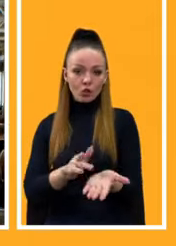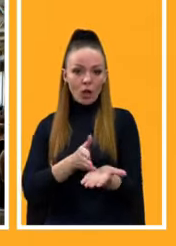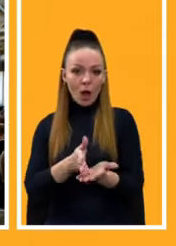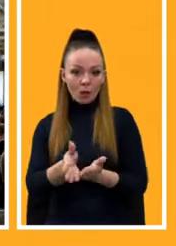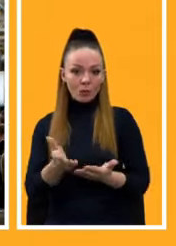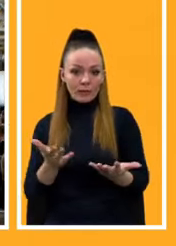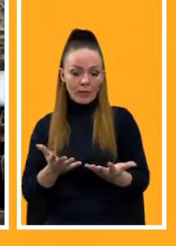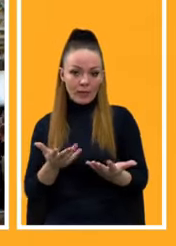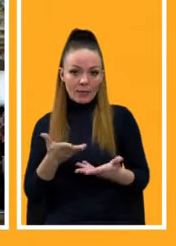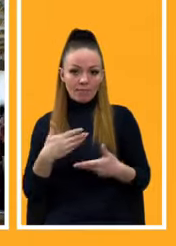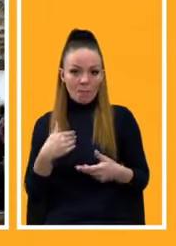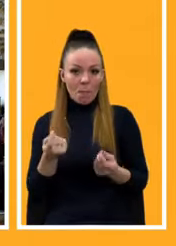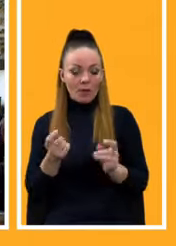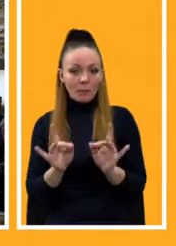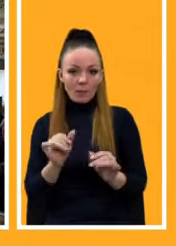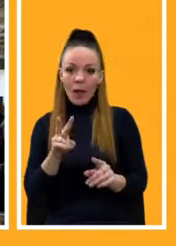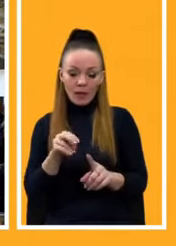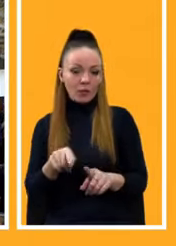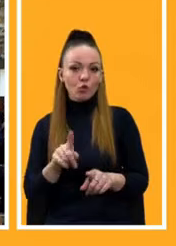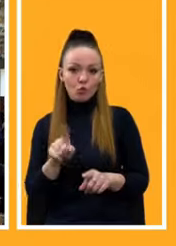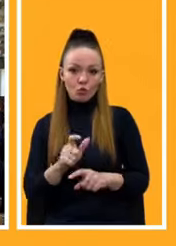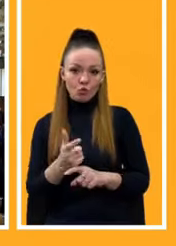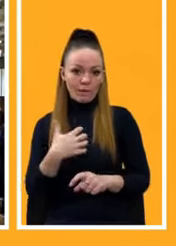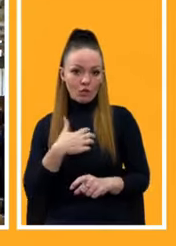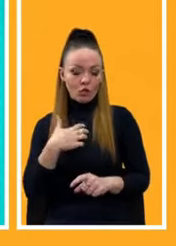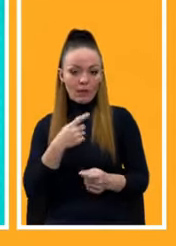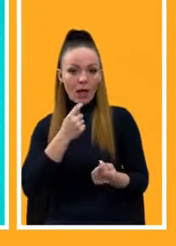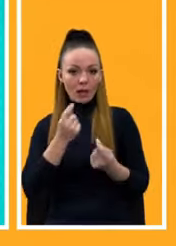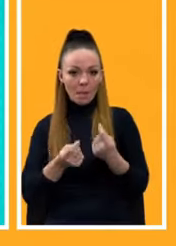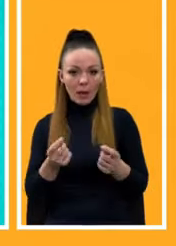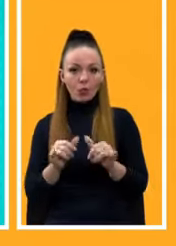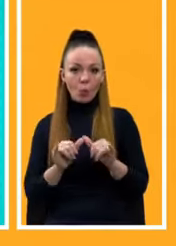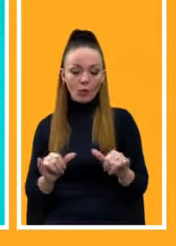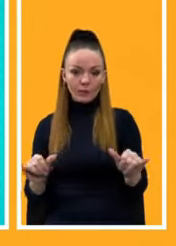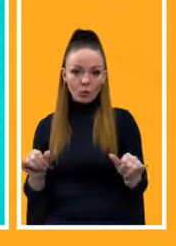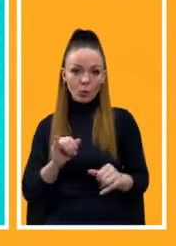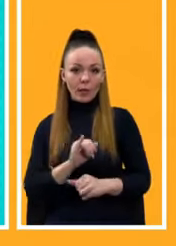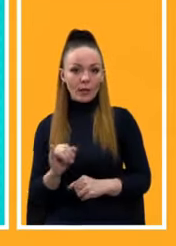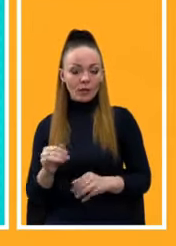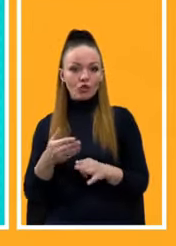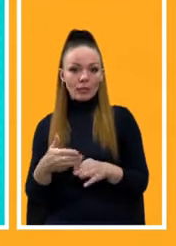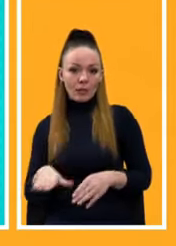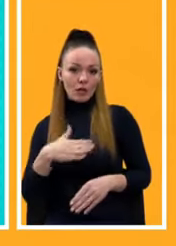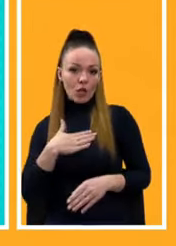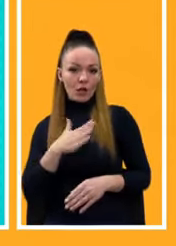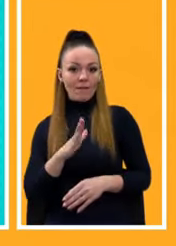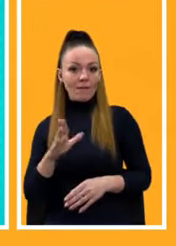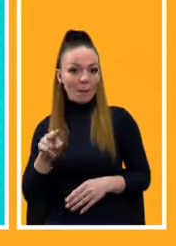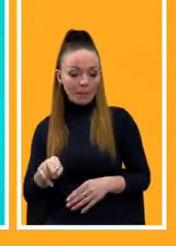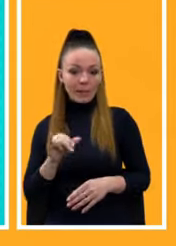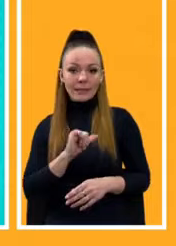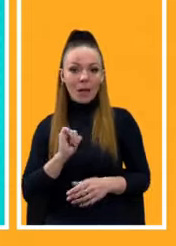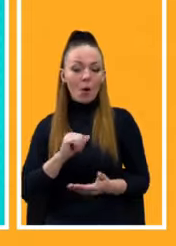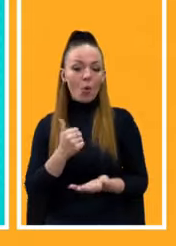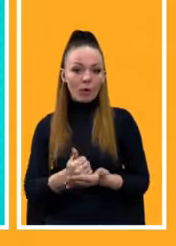менше. Але це надзвичайно важливий елемент також розвитку і частина нашого ВВП. І, саме головне, це